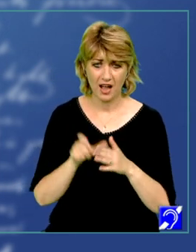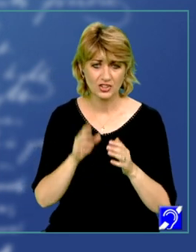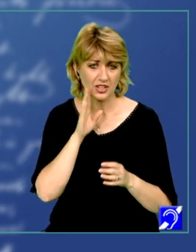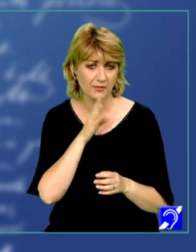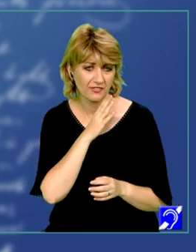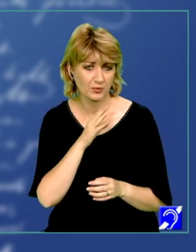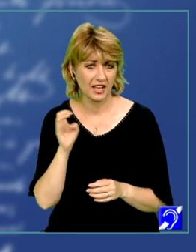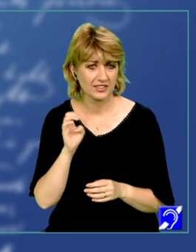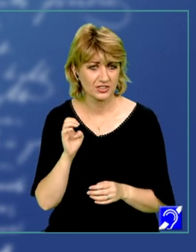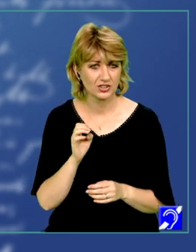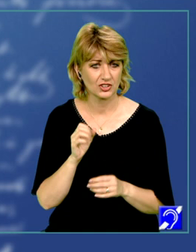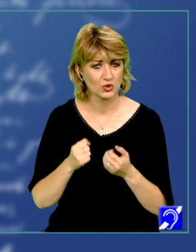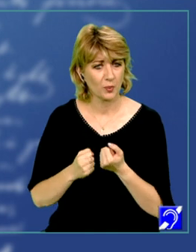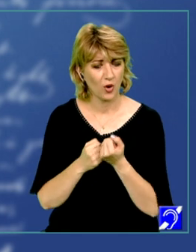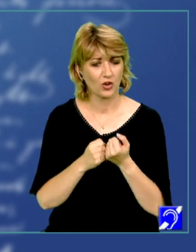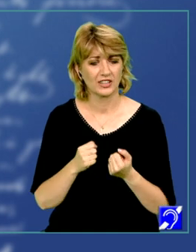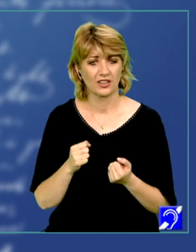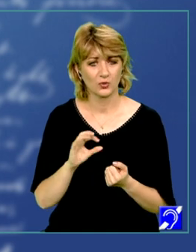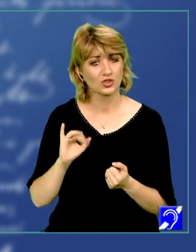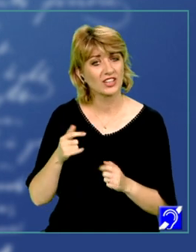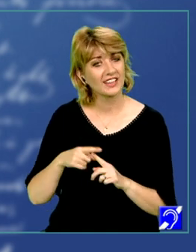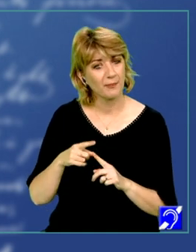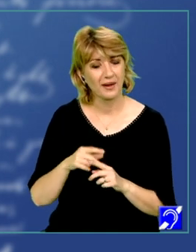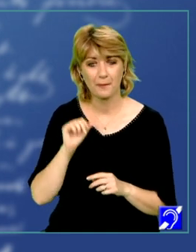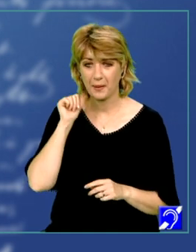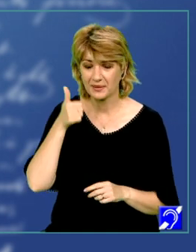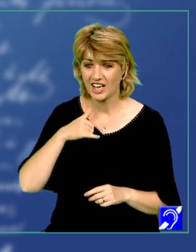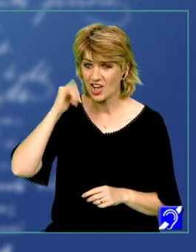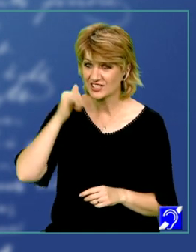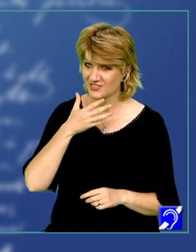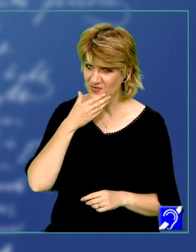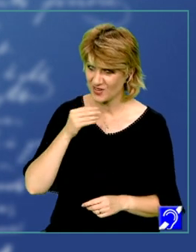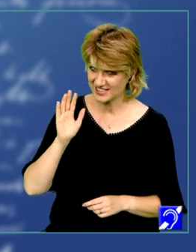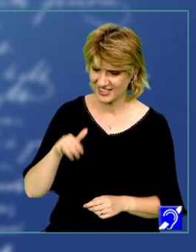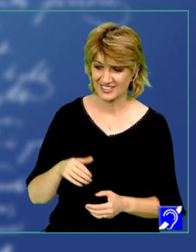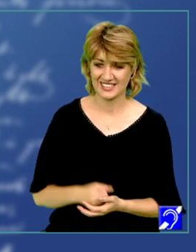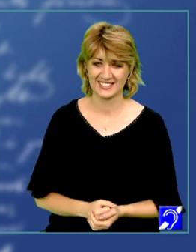emisiunii suportul de curs și temele păpuse. Pe mâine, zi frumoasă să aveți!